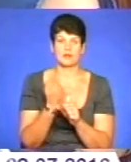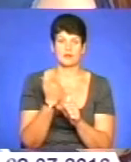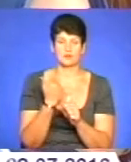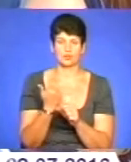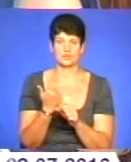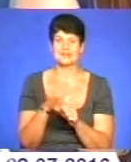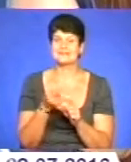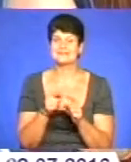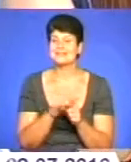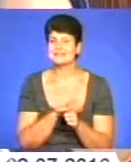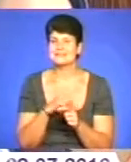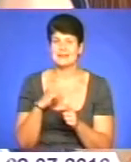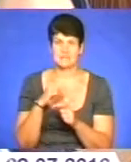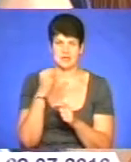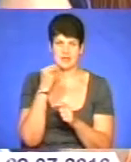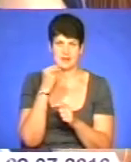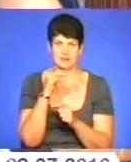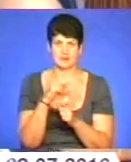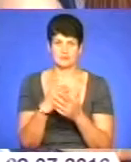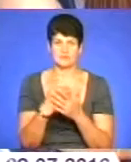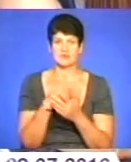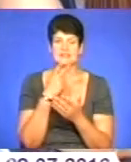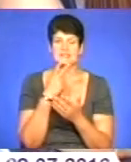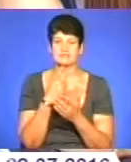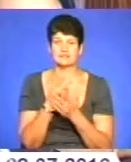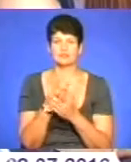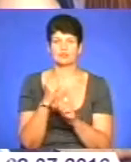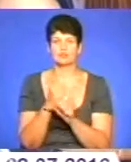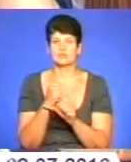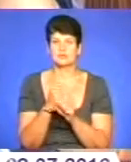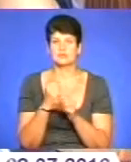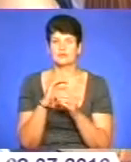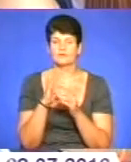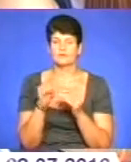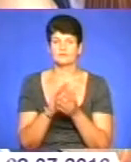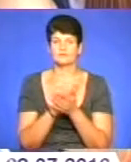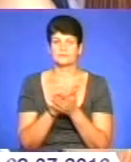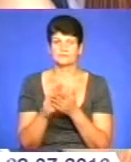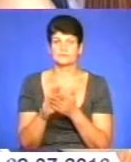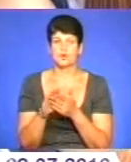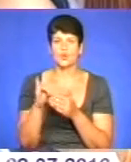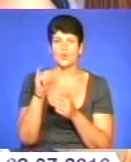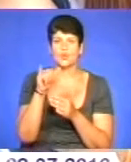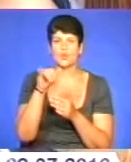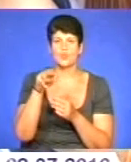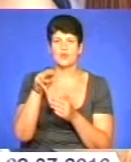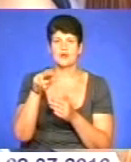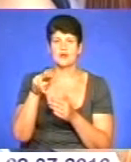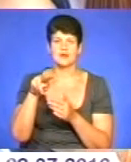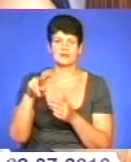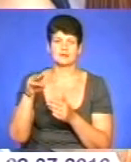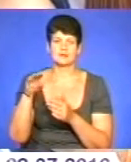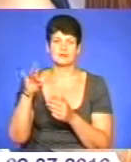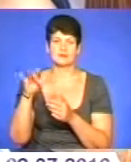найкраще, ні, принаймні, дивитися, щоб оброблялися розчинами інструменти, був ультрафіолет і так далі.